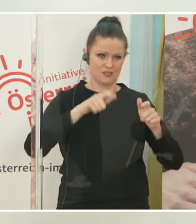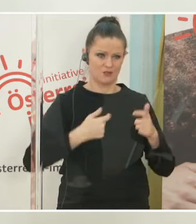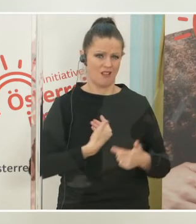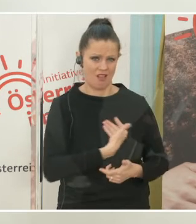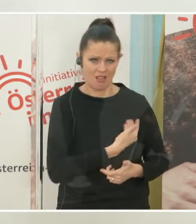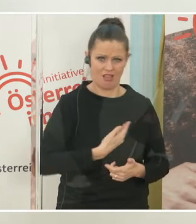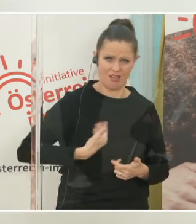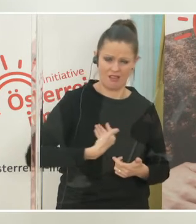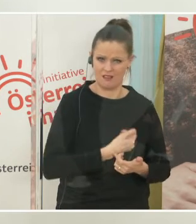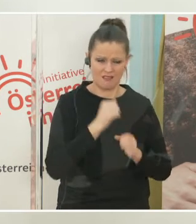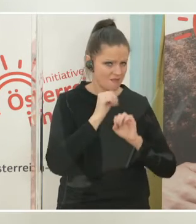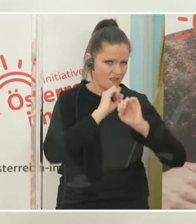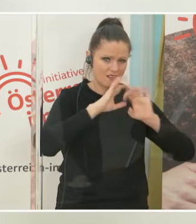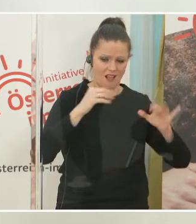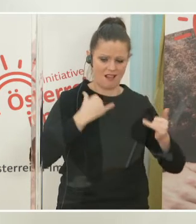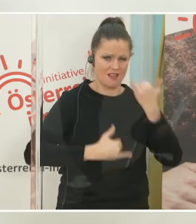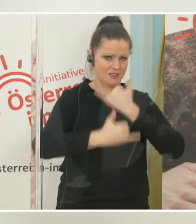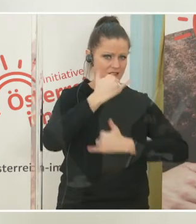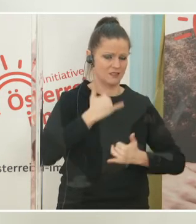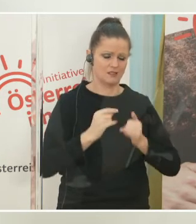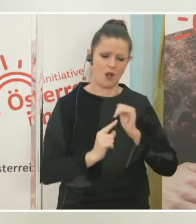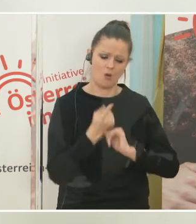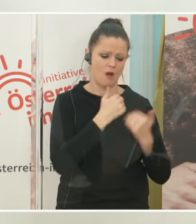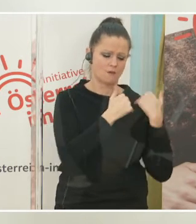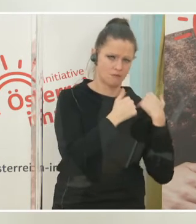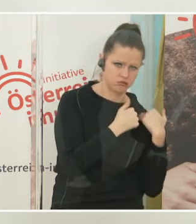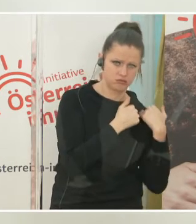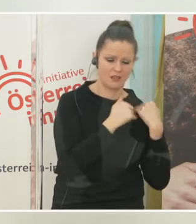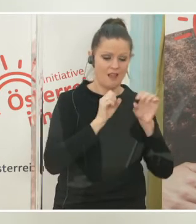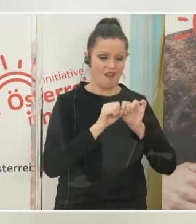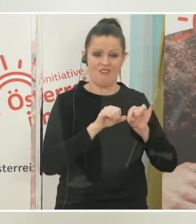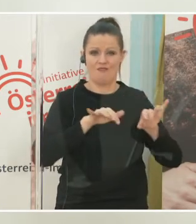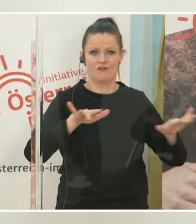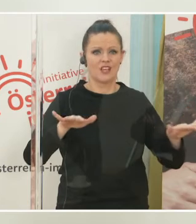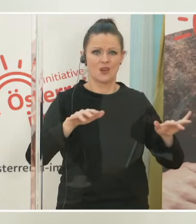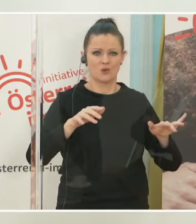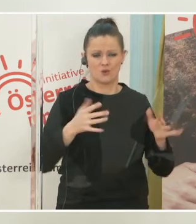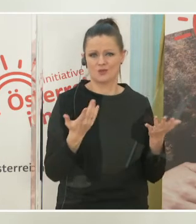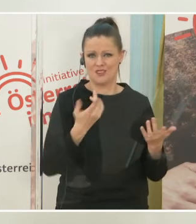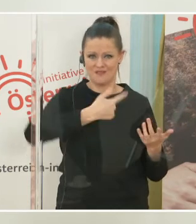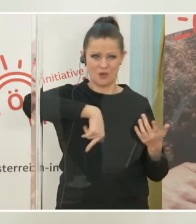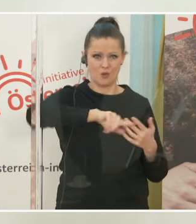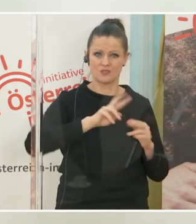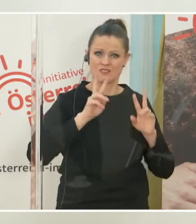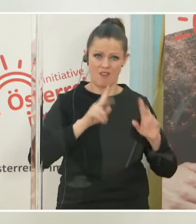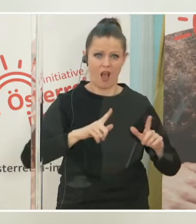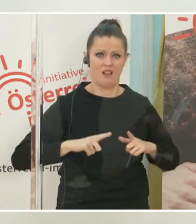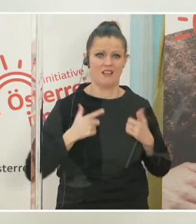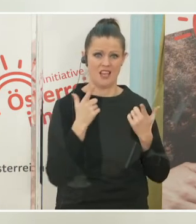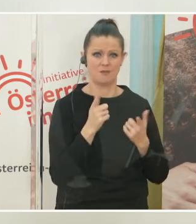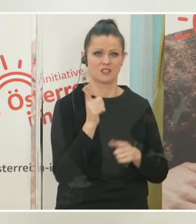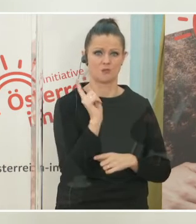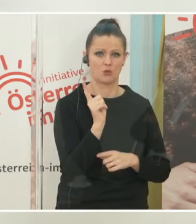Das letzte Jahr war für uns alle sehr belastend. Das Virus ist für uns in vielen Bereichen existenzbedrohend